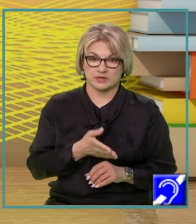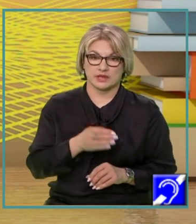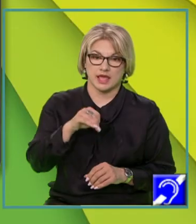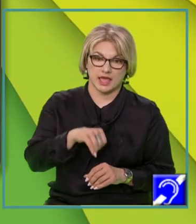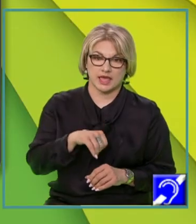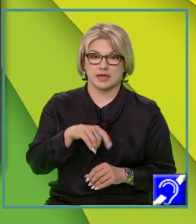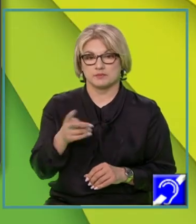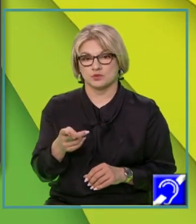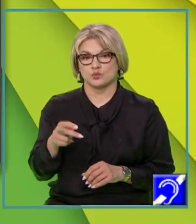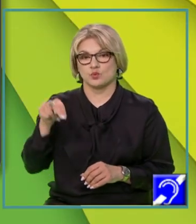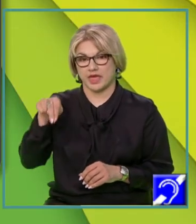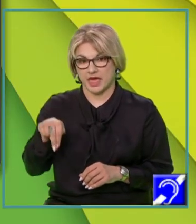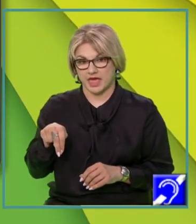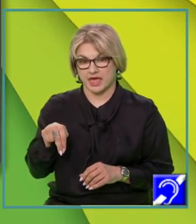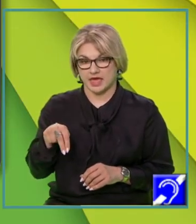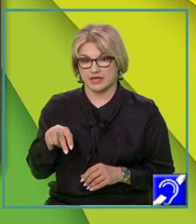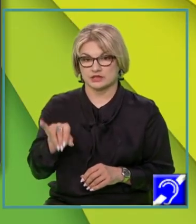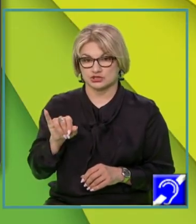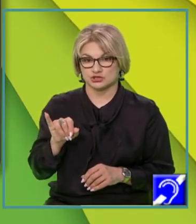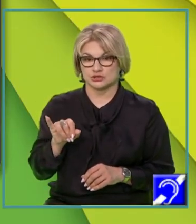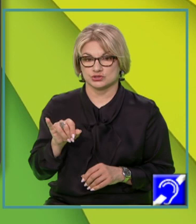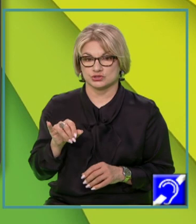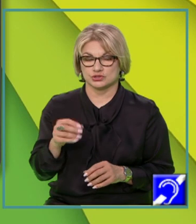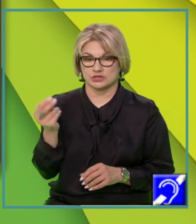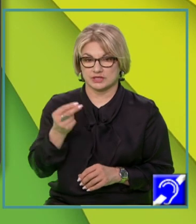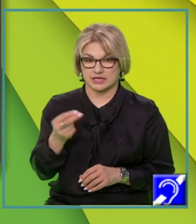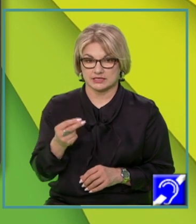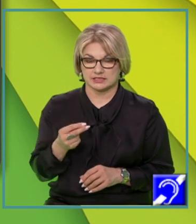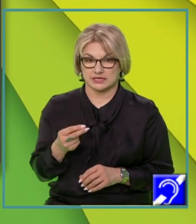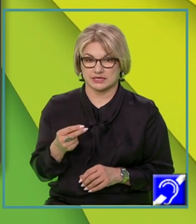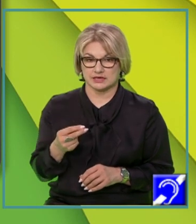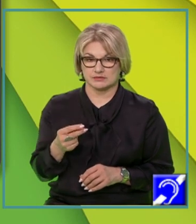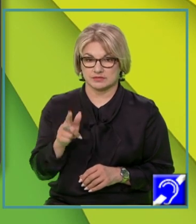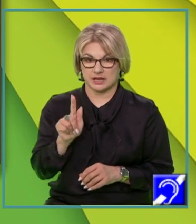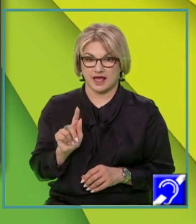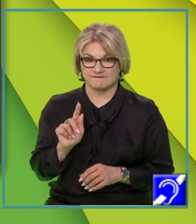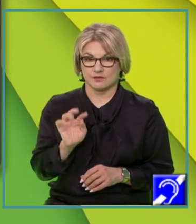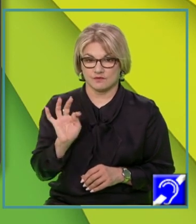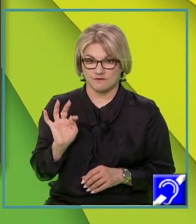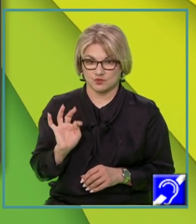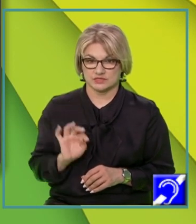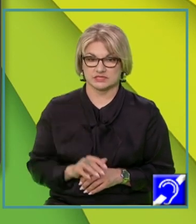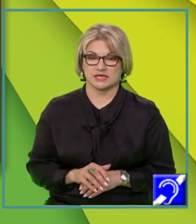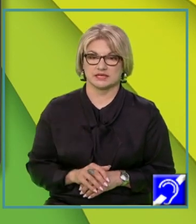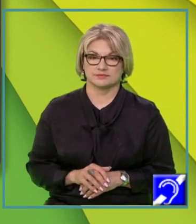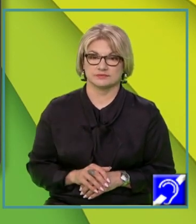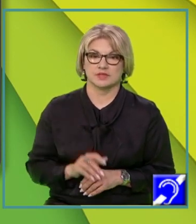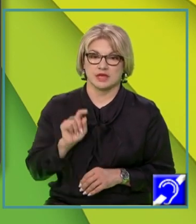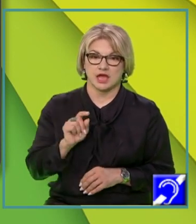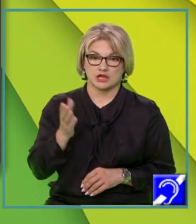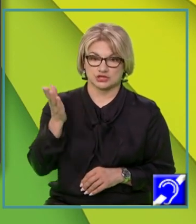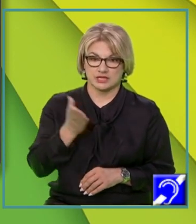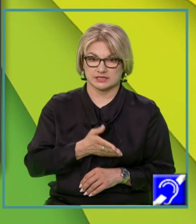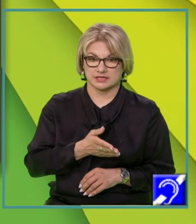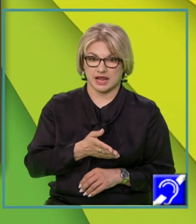și vom desena graficul funcției. Această dreaptă